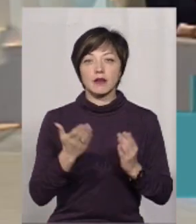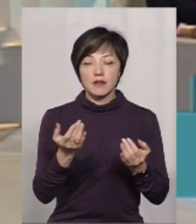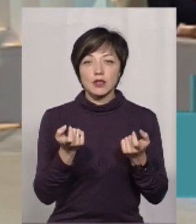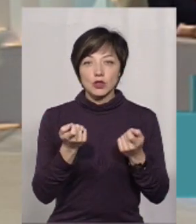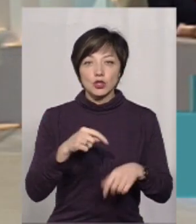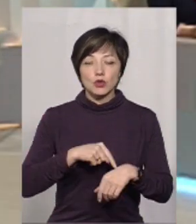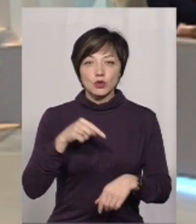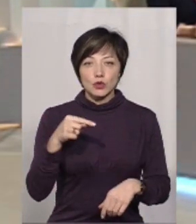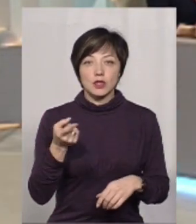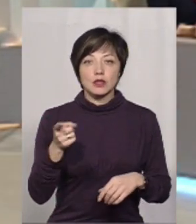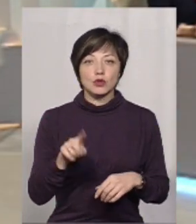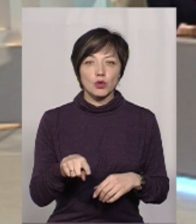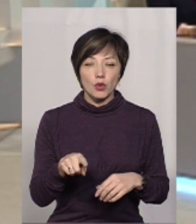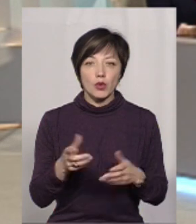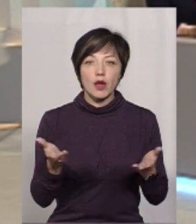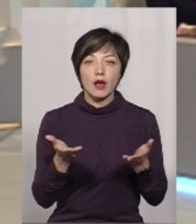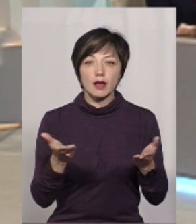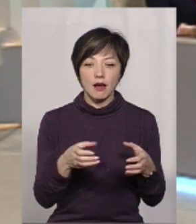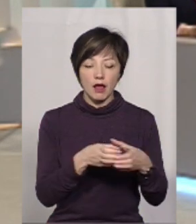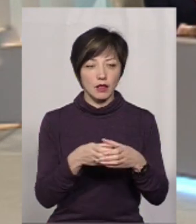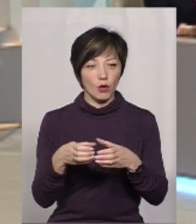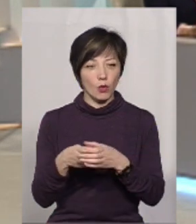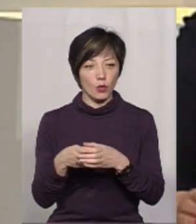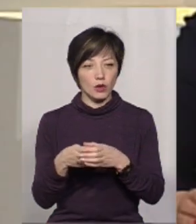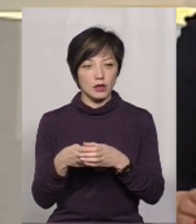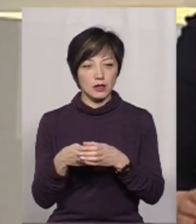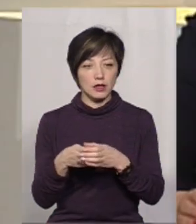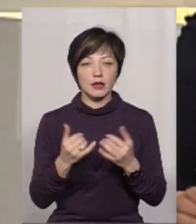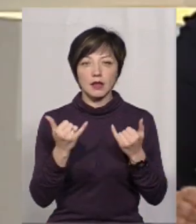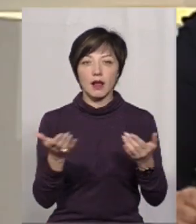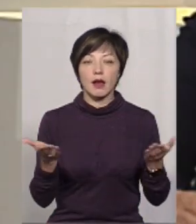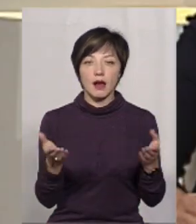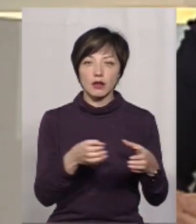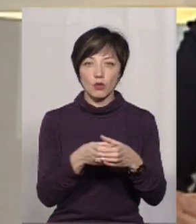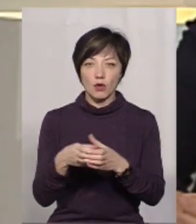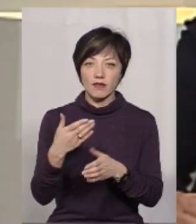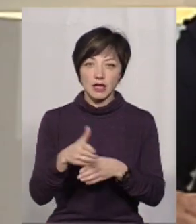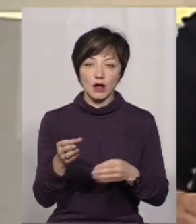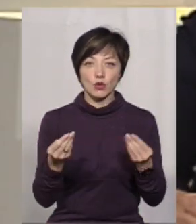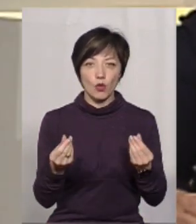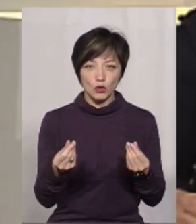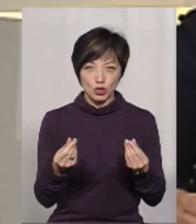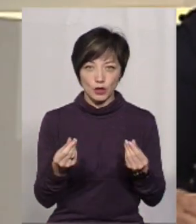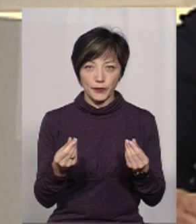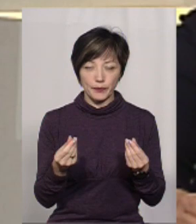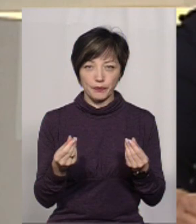трошки торкнулися того, які там категорії, для яких категорій виділяються кошти,